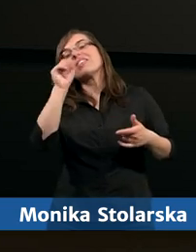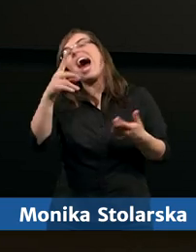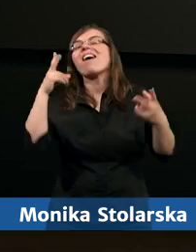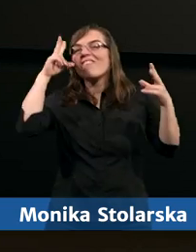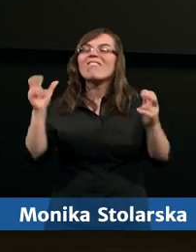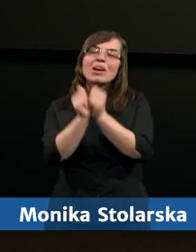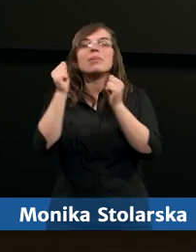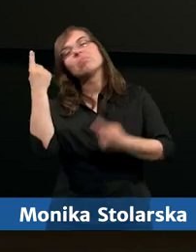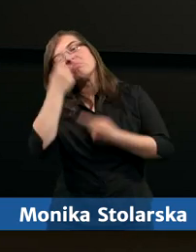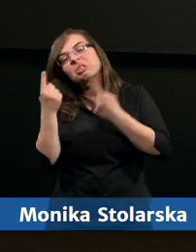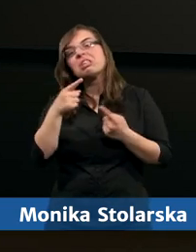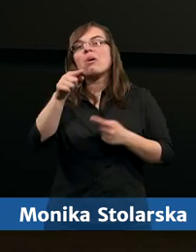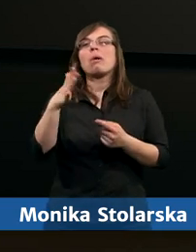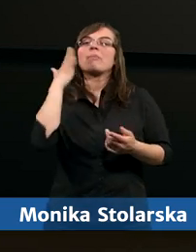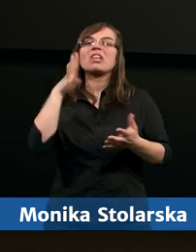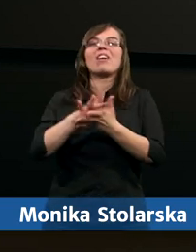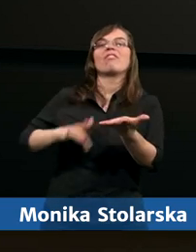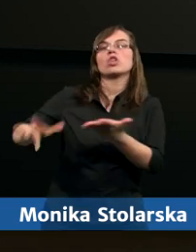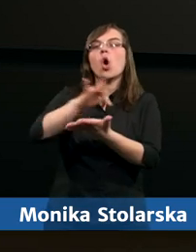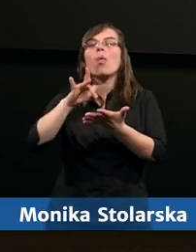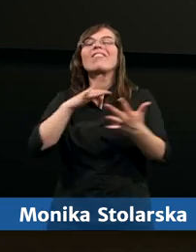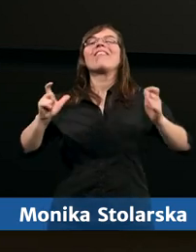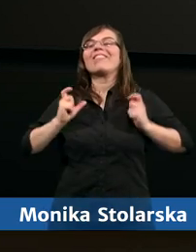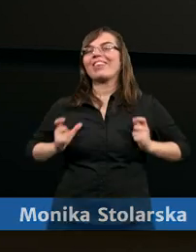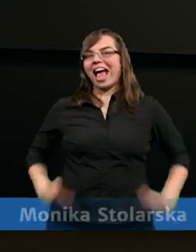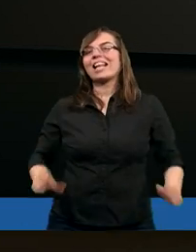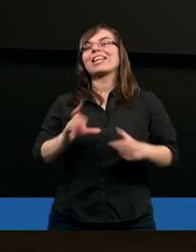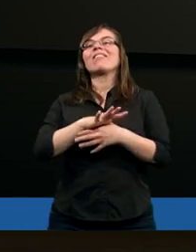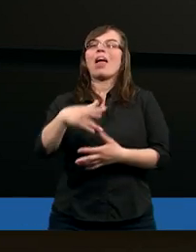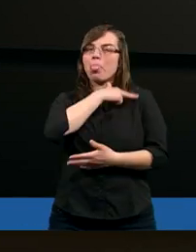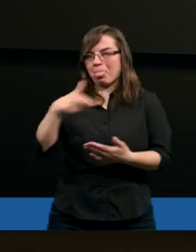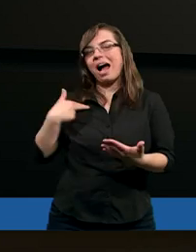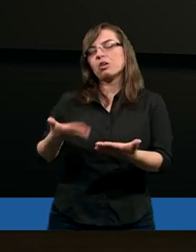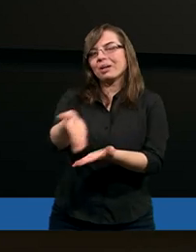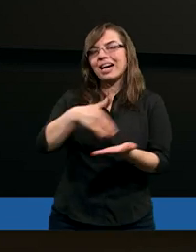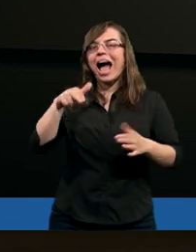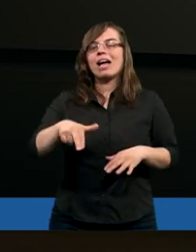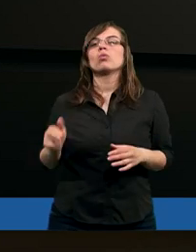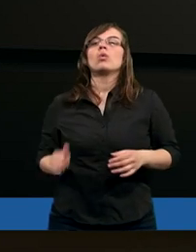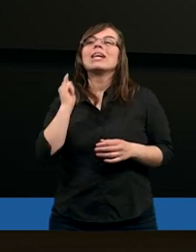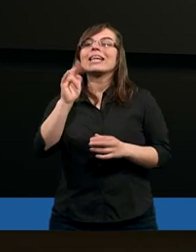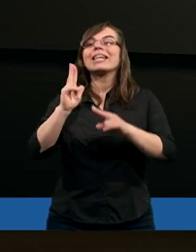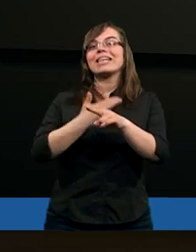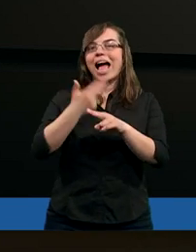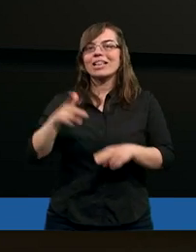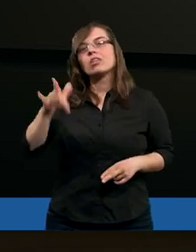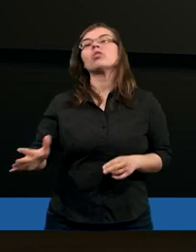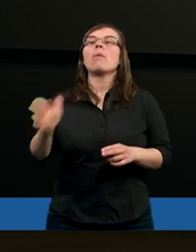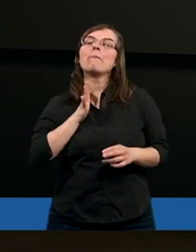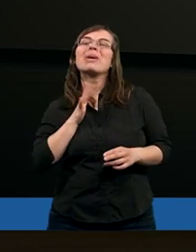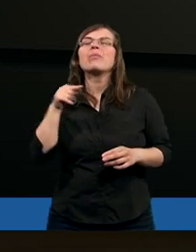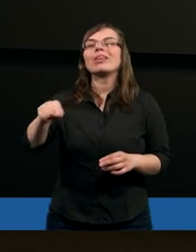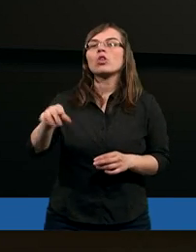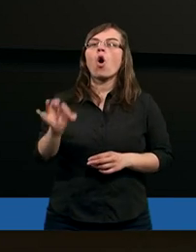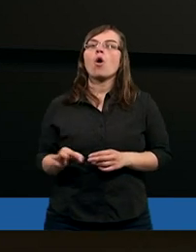wymyśliła. W środowisku mieszkała wiejskim, w naszym kraju i kiedyś